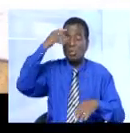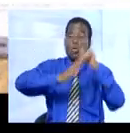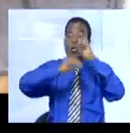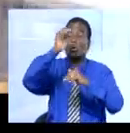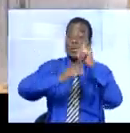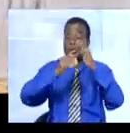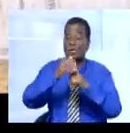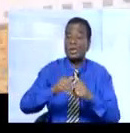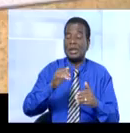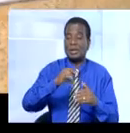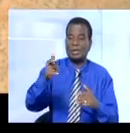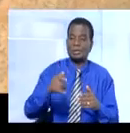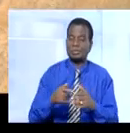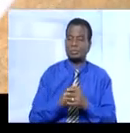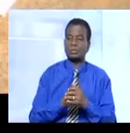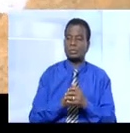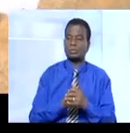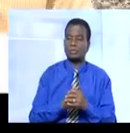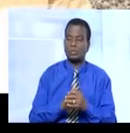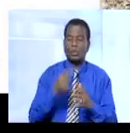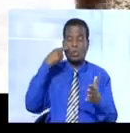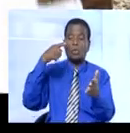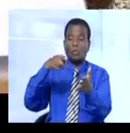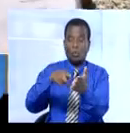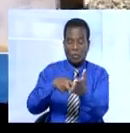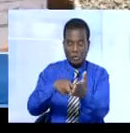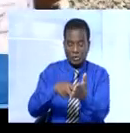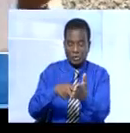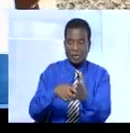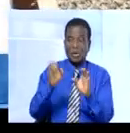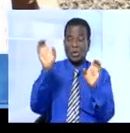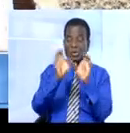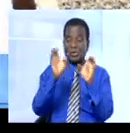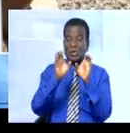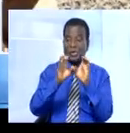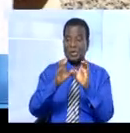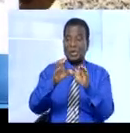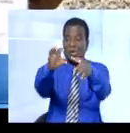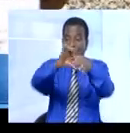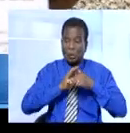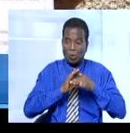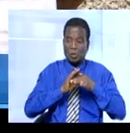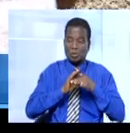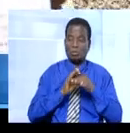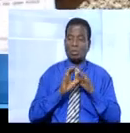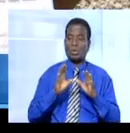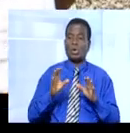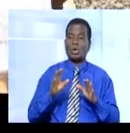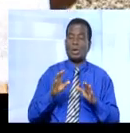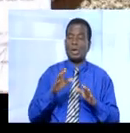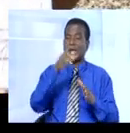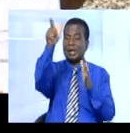pour la propriété de cet espace. Voici le certificat de propriété du terrain donc